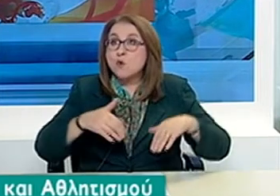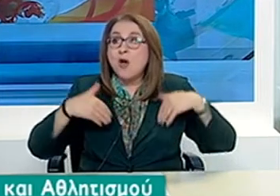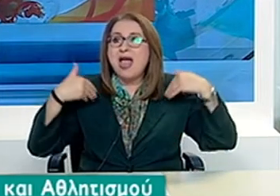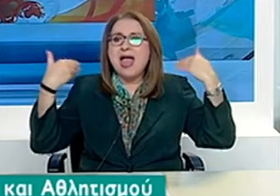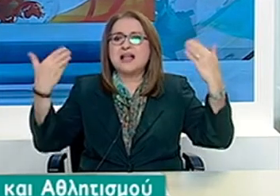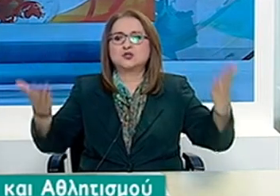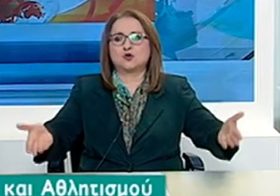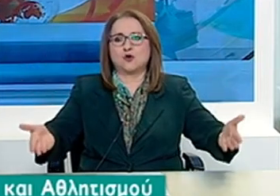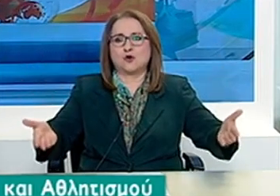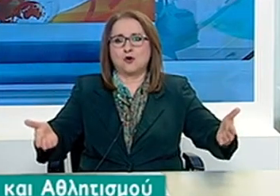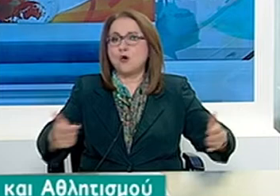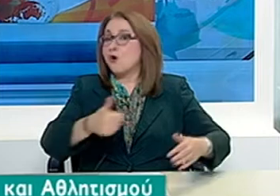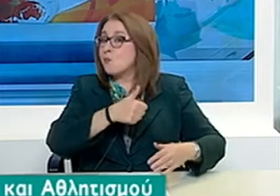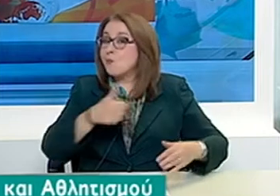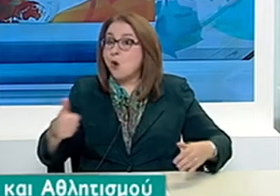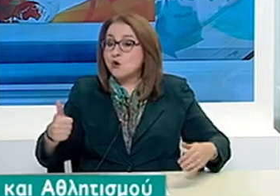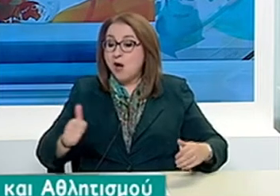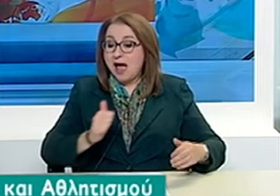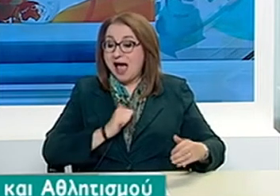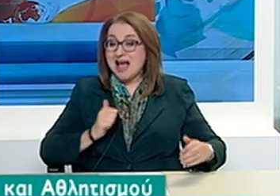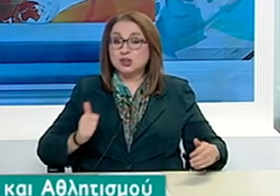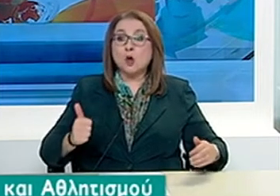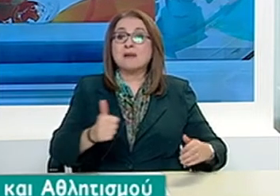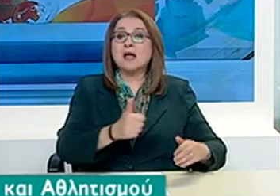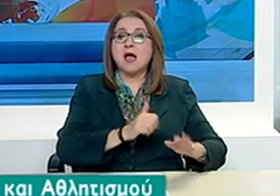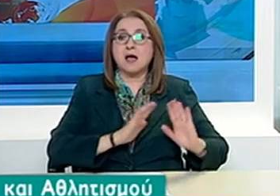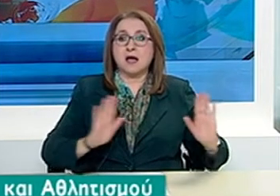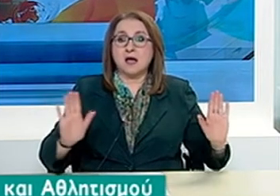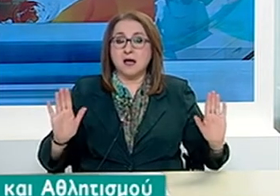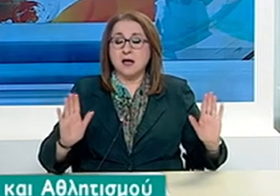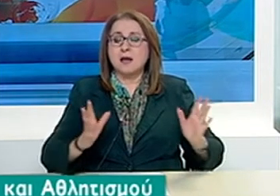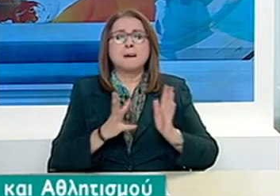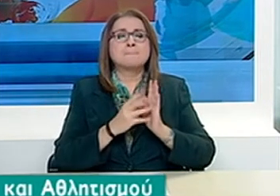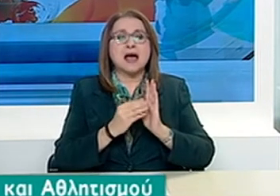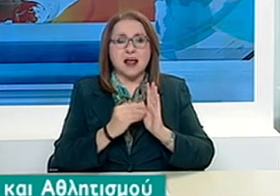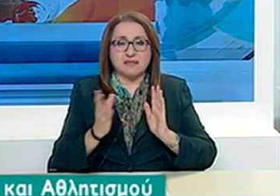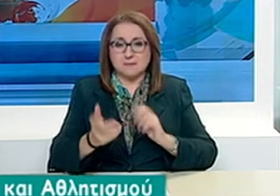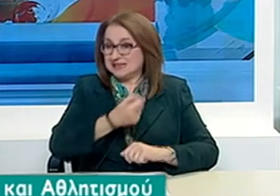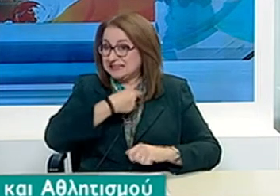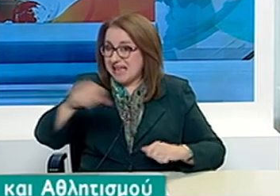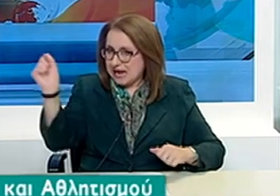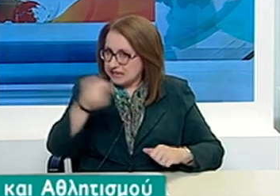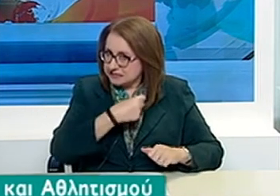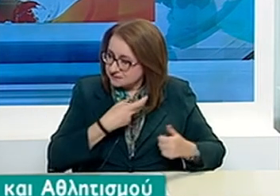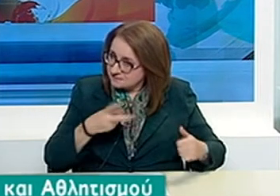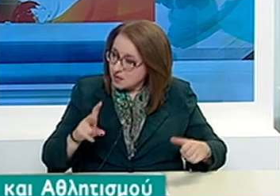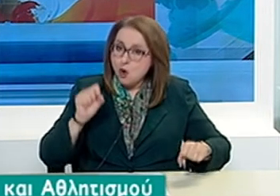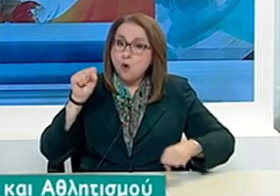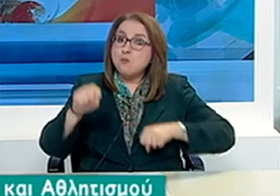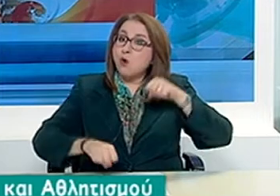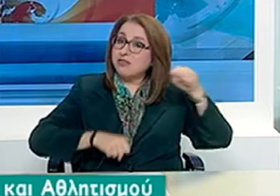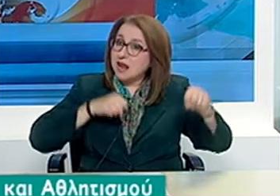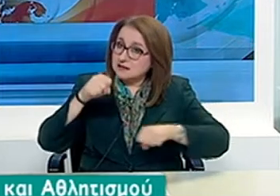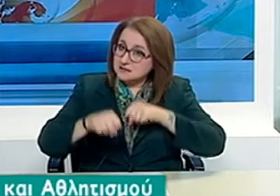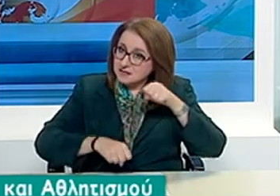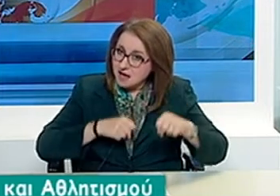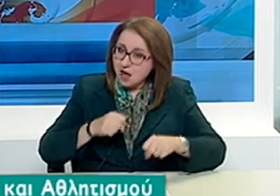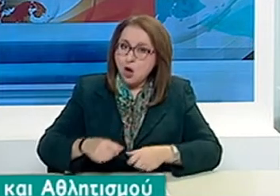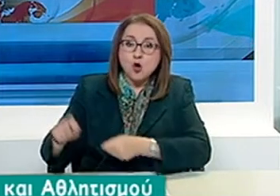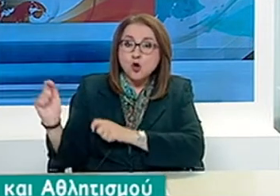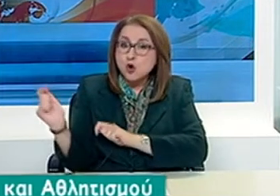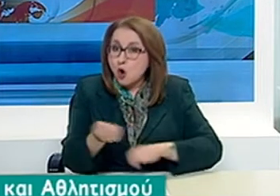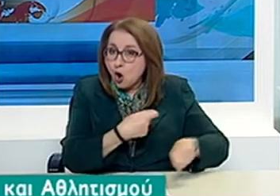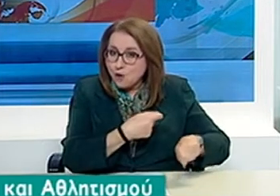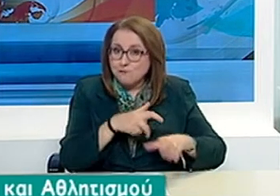και μόνο για ατομικά αθλήματα χαμηλής επικινδυνότητας όπως τέννις, ποδηλασία δρόμου, γκόλφ,